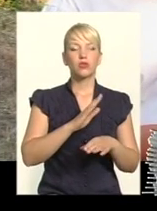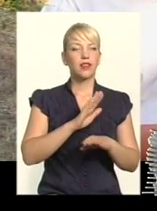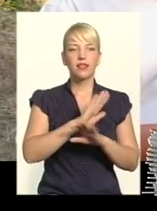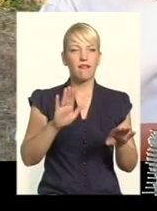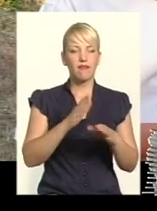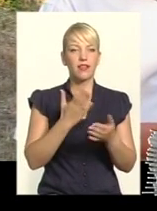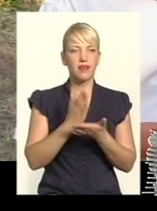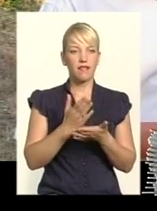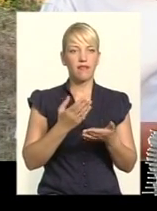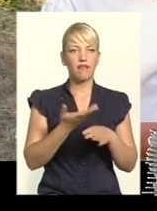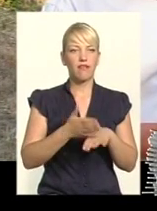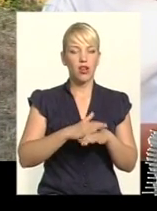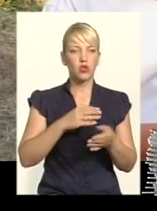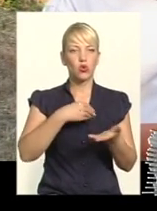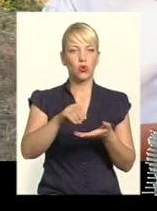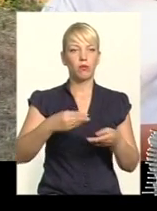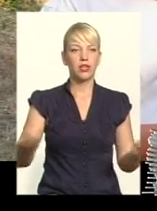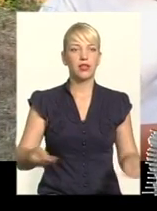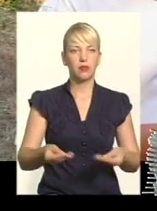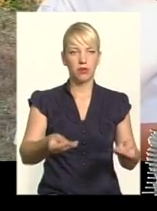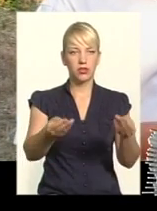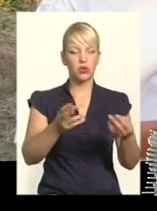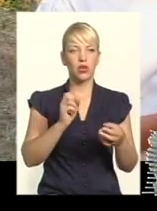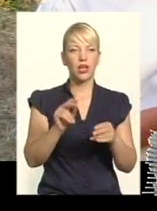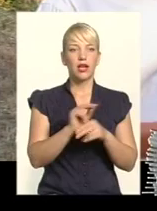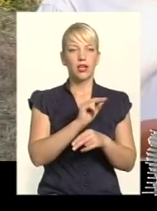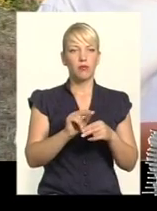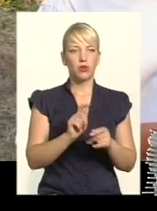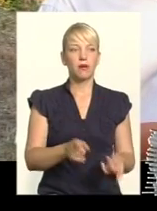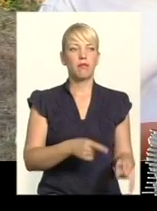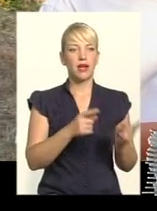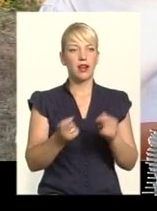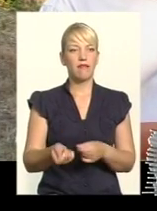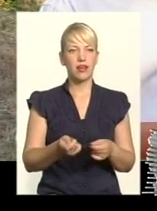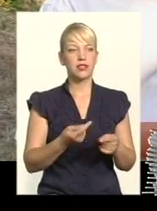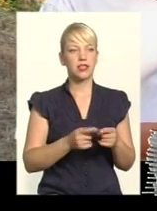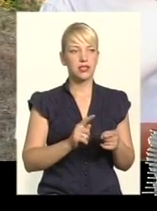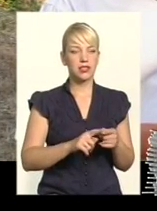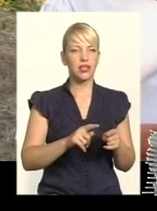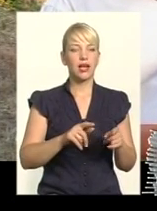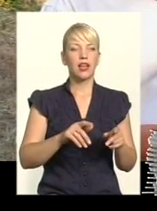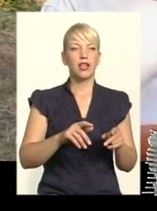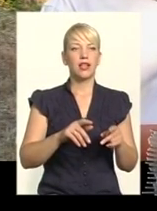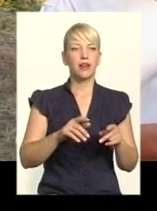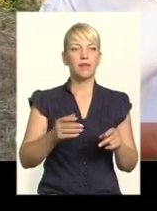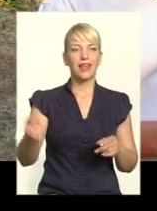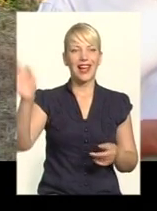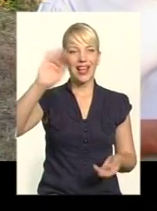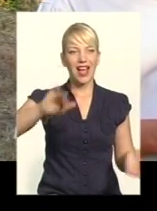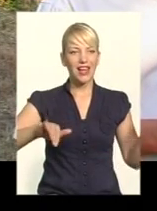матеріал для ремонту, як його перевезти з цих кар'єрів і його вкласти.